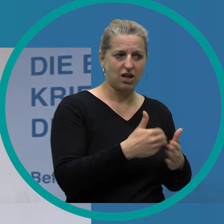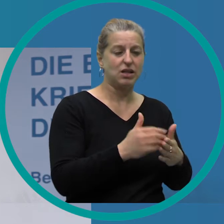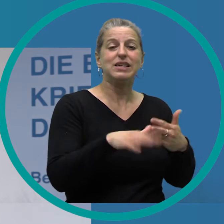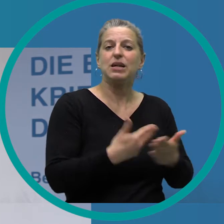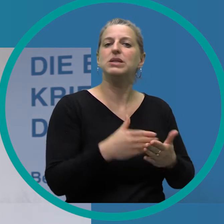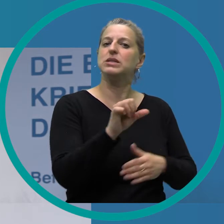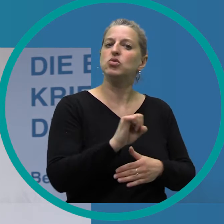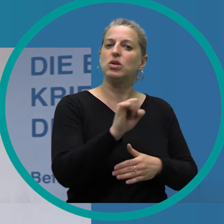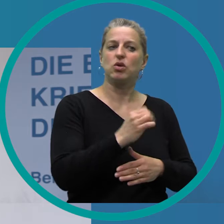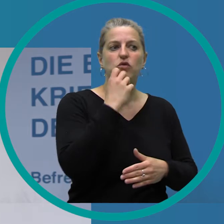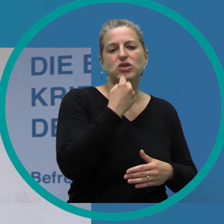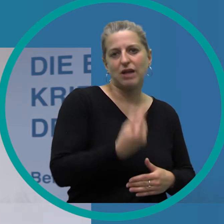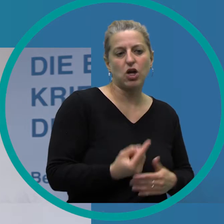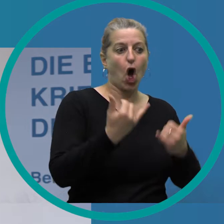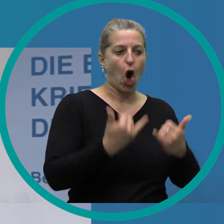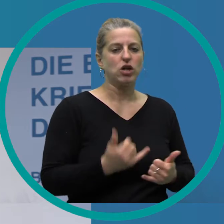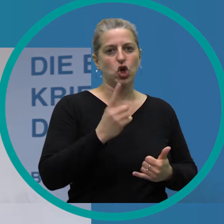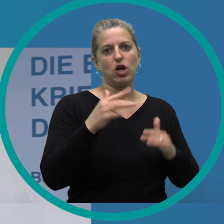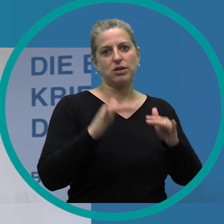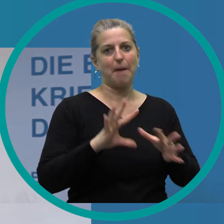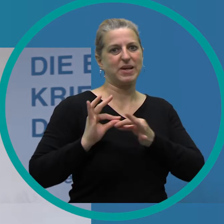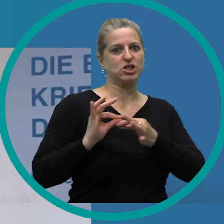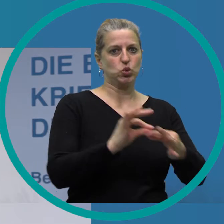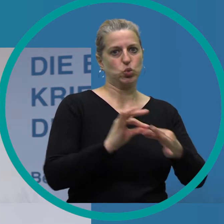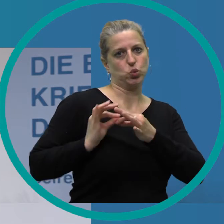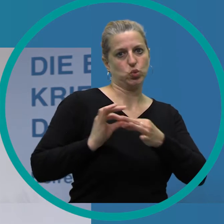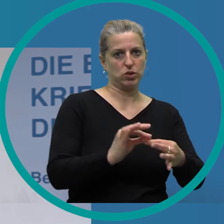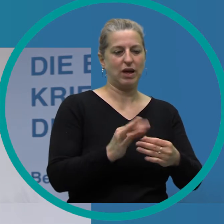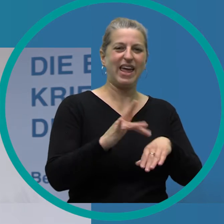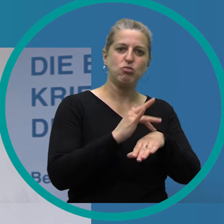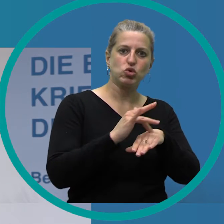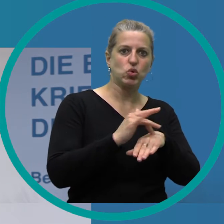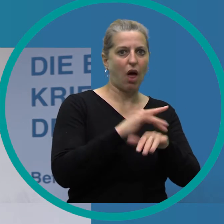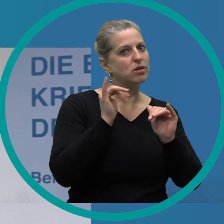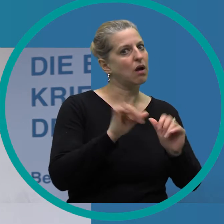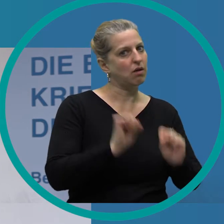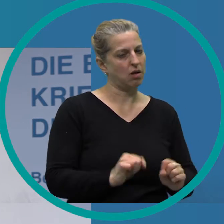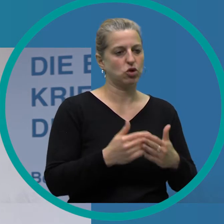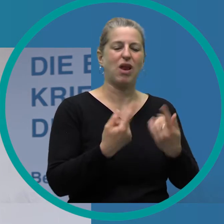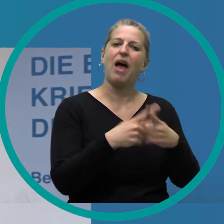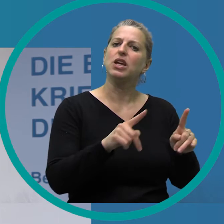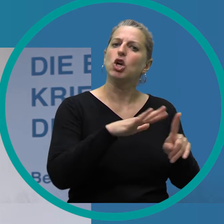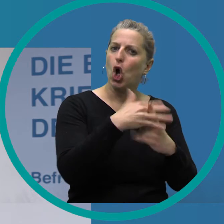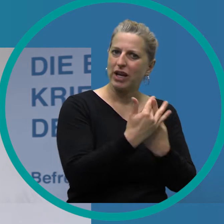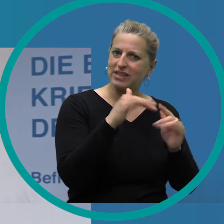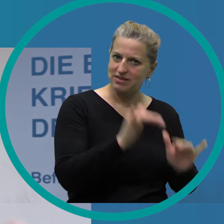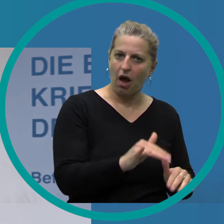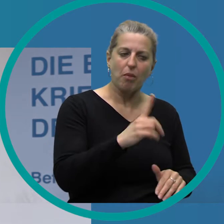Es gibt Situationen, will ich damit sagen, wo man heute noch sozusagen Bezüge zu seiner Emotionen herstellen kann. Das können andere Kontexte sein, aber man kann durchaus